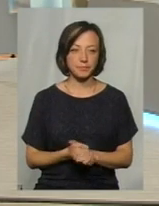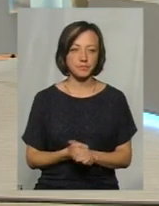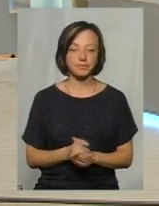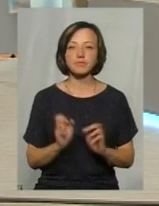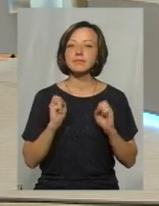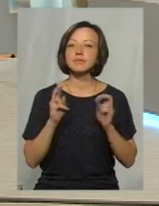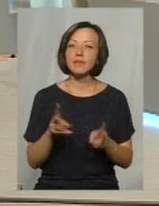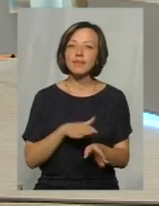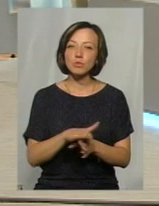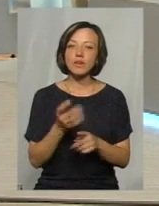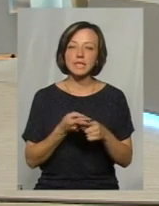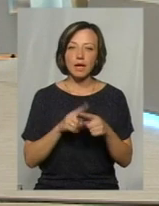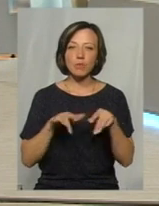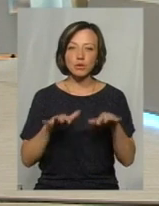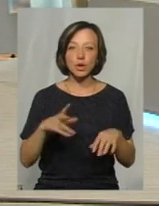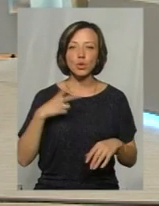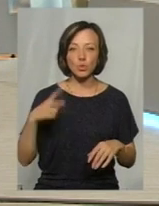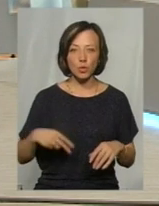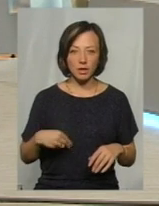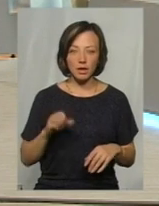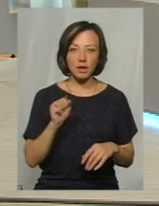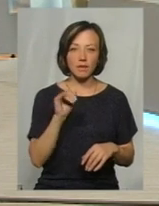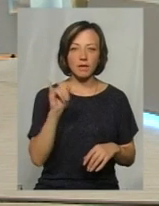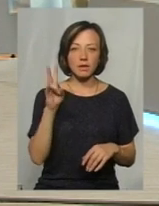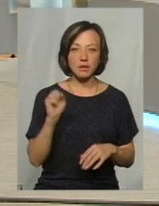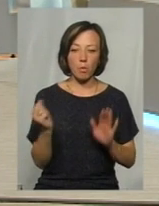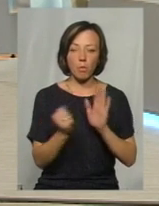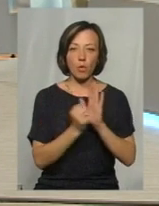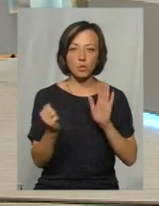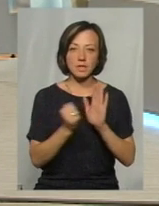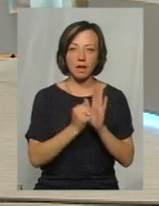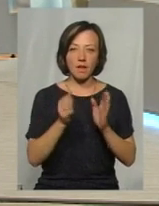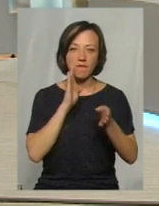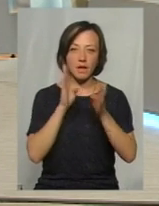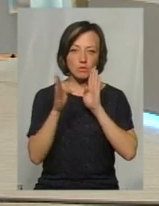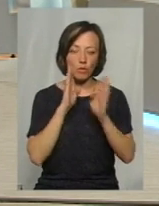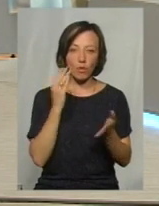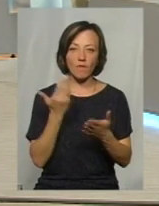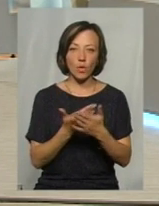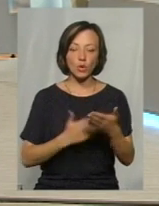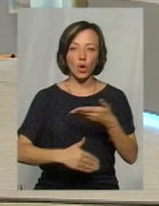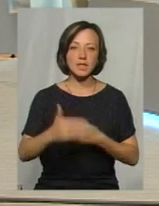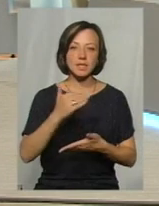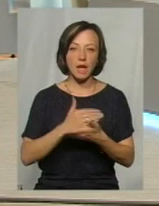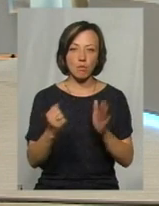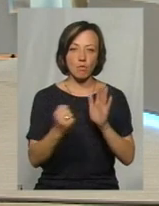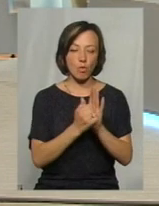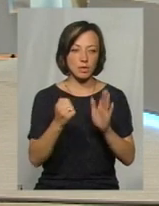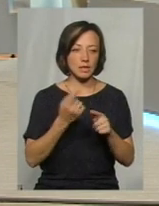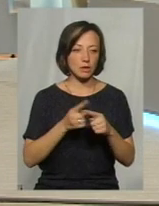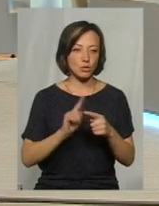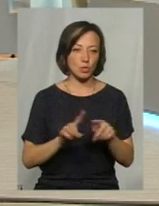Як відбувається цей процес, донька Ефіна постила на своїй стріночці у Фейсбук. Ось останній пост на цю тему.